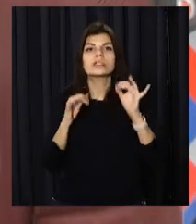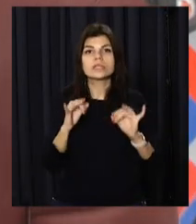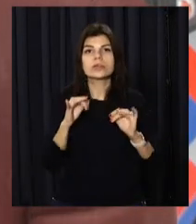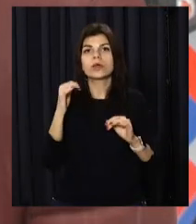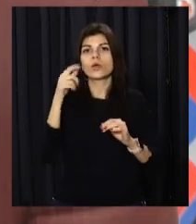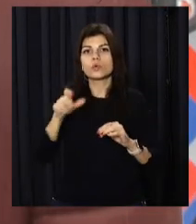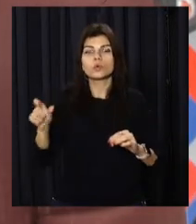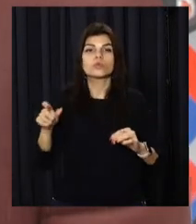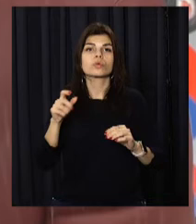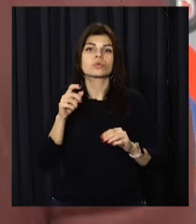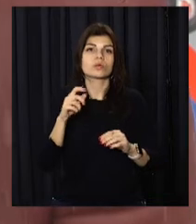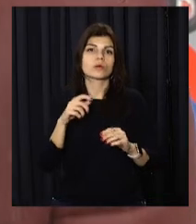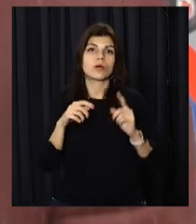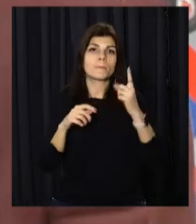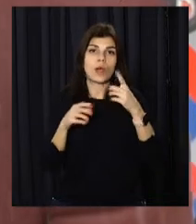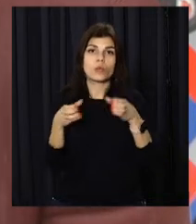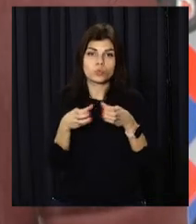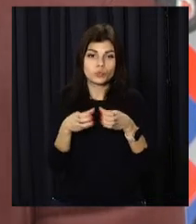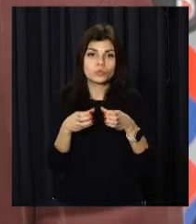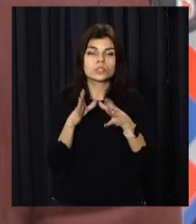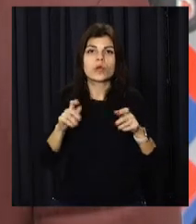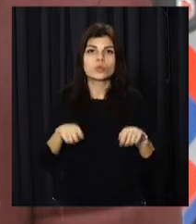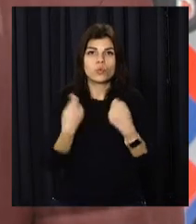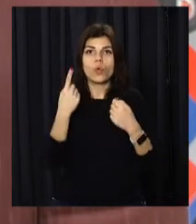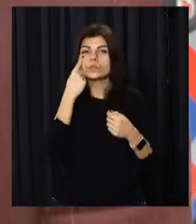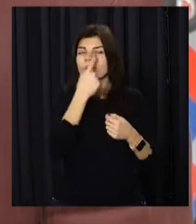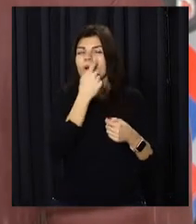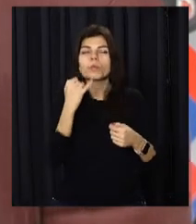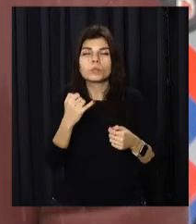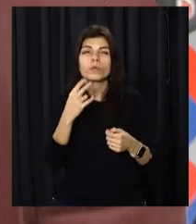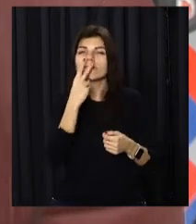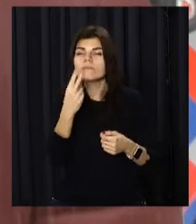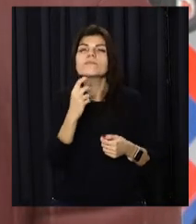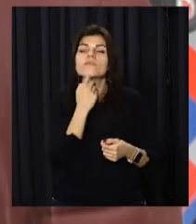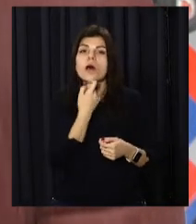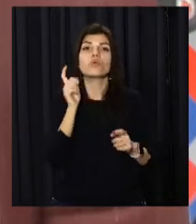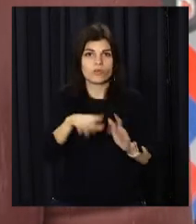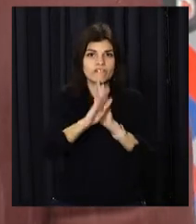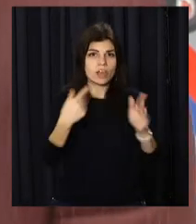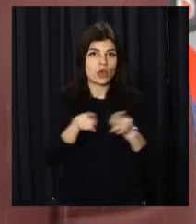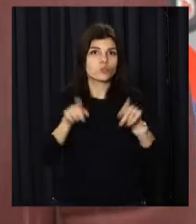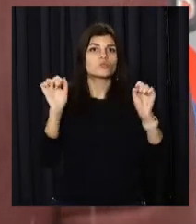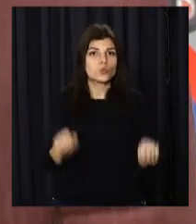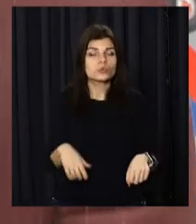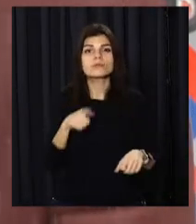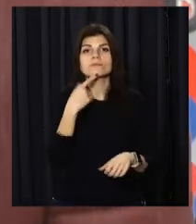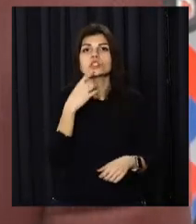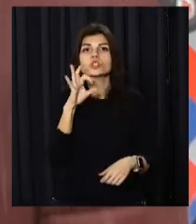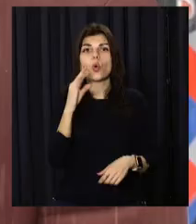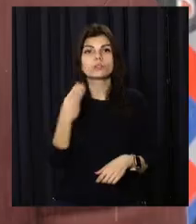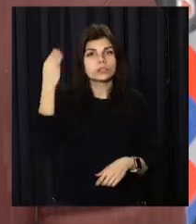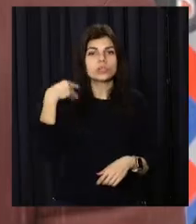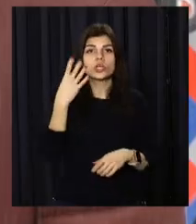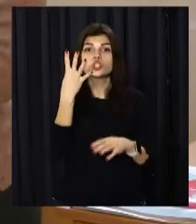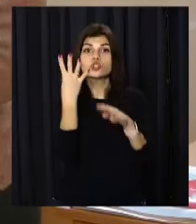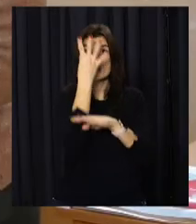особи з інвалідністю з першою групою з порушенням органів зору. На сьогоднішній день можливо скористатися послуги соціальної таксі 4